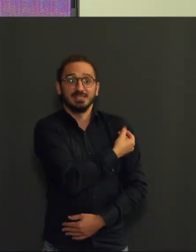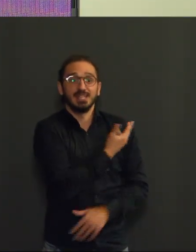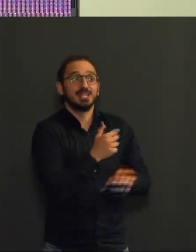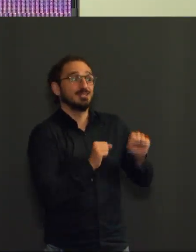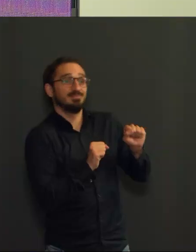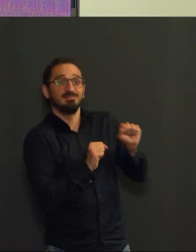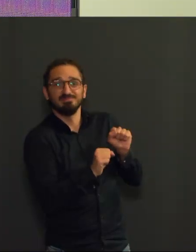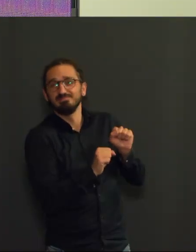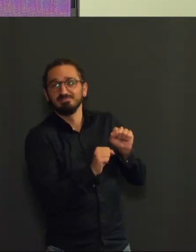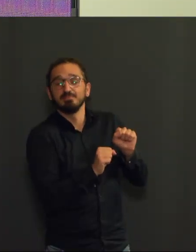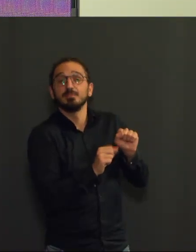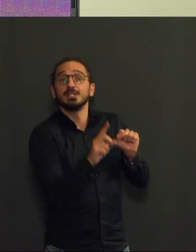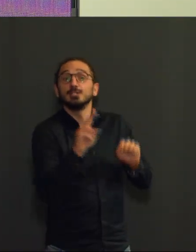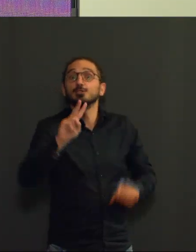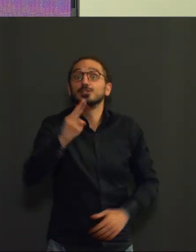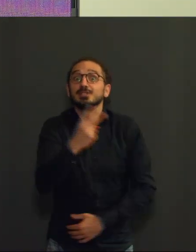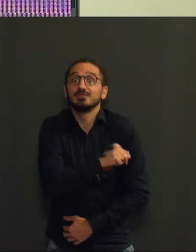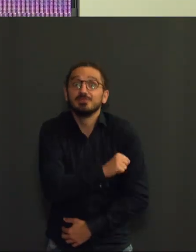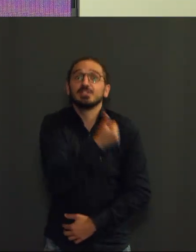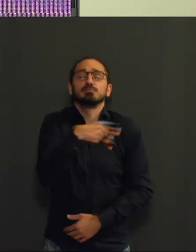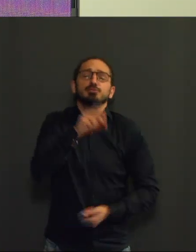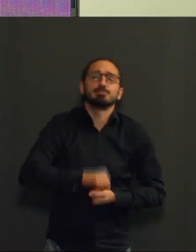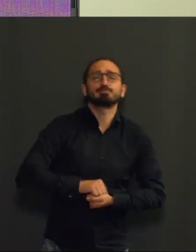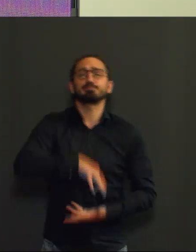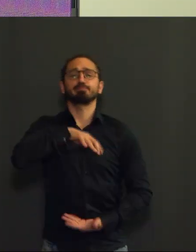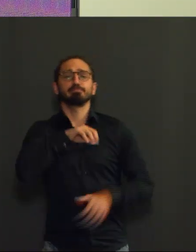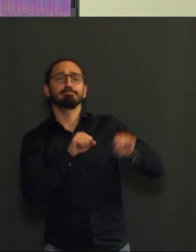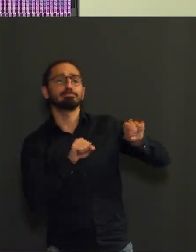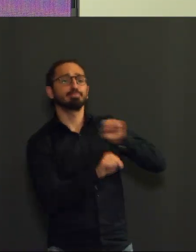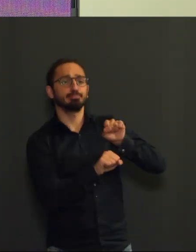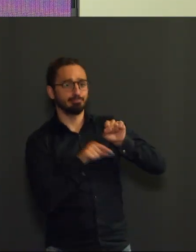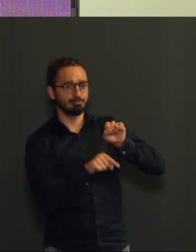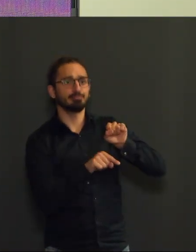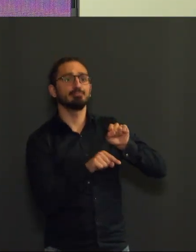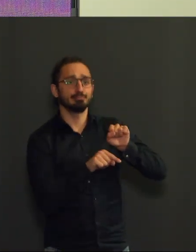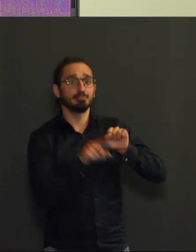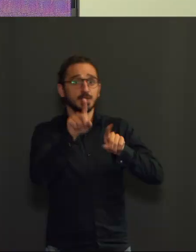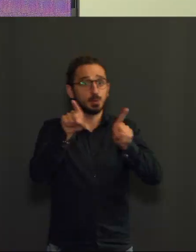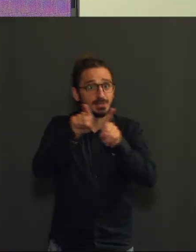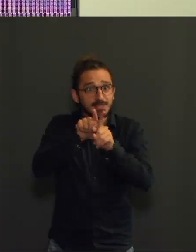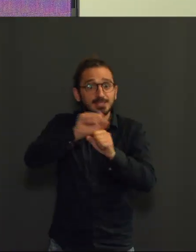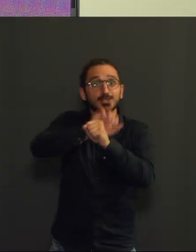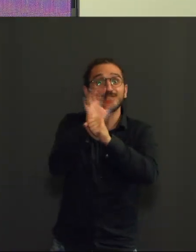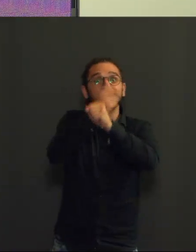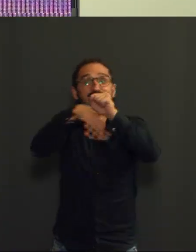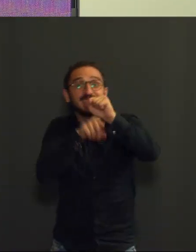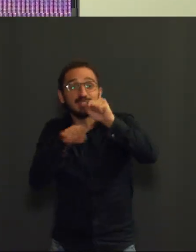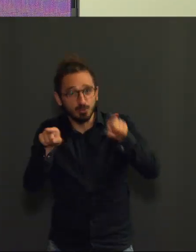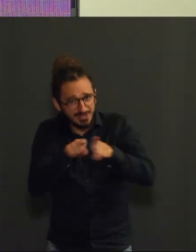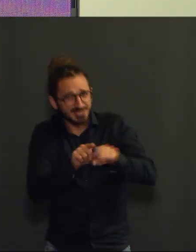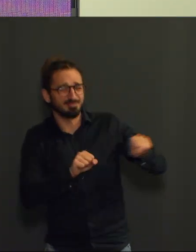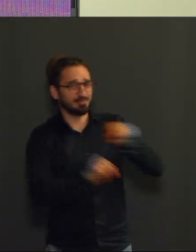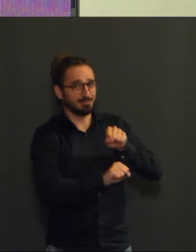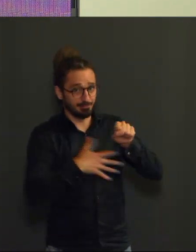moins forte par rapport au variant. Et donc, il faut vraiment tenir compte de ce point-là. Une dose du vaccin Pfizer, par exemple, ou une dose du